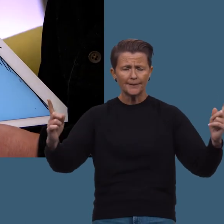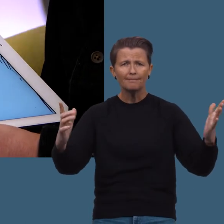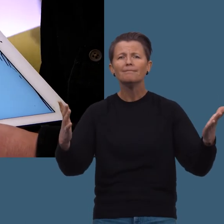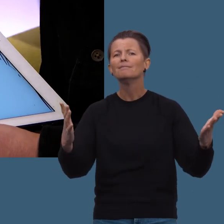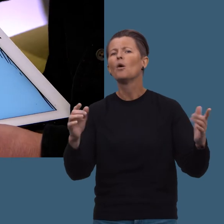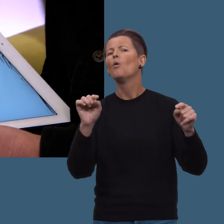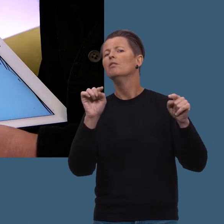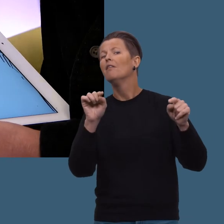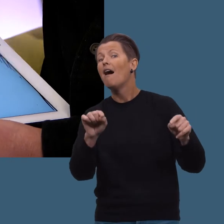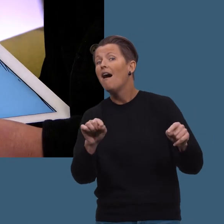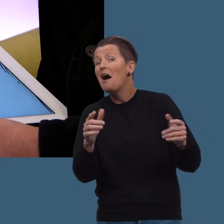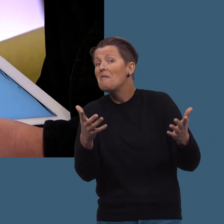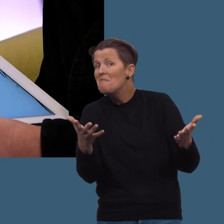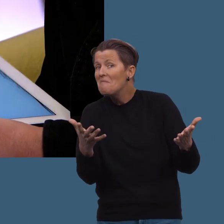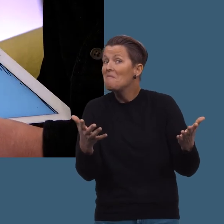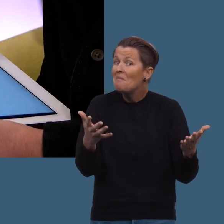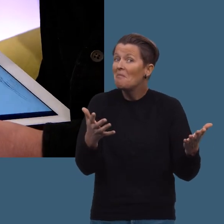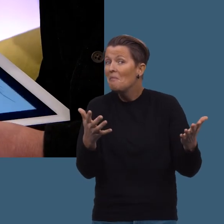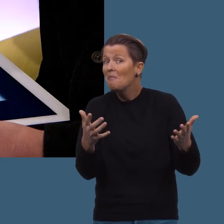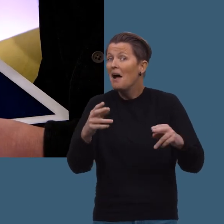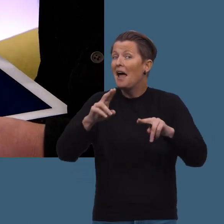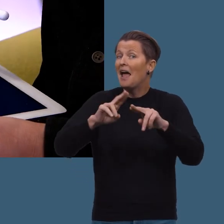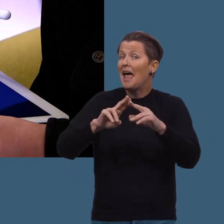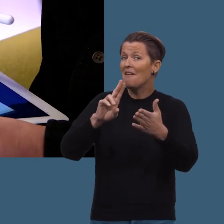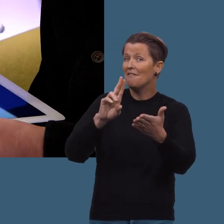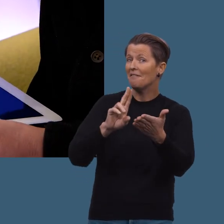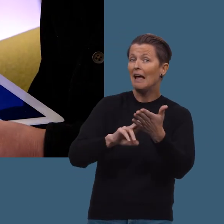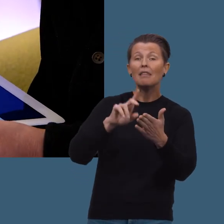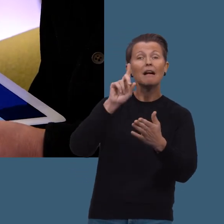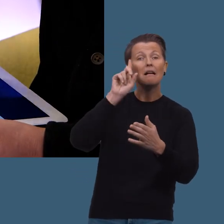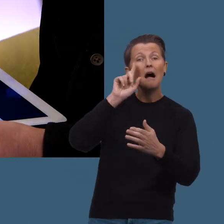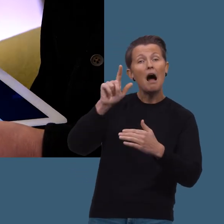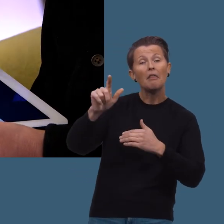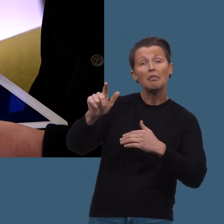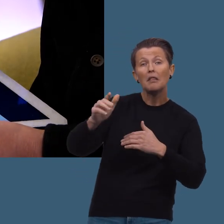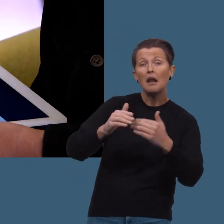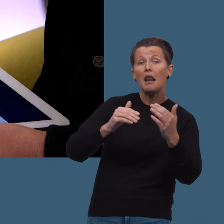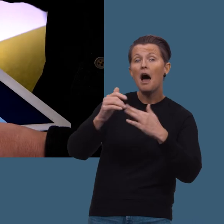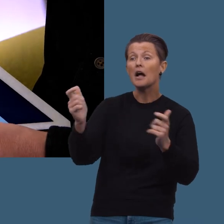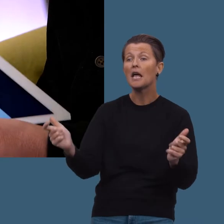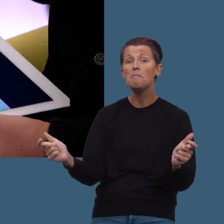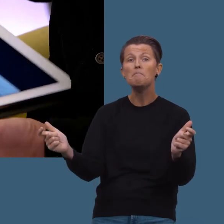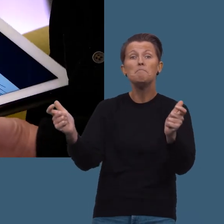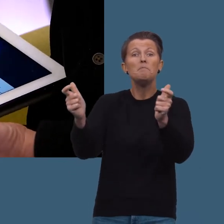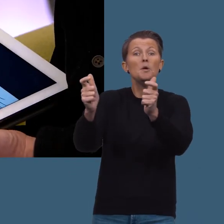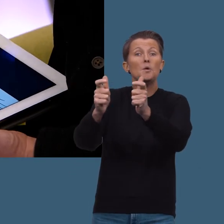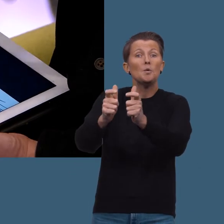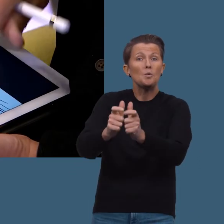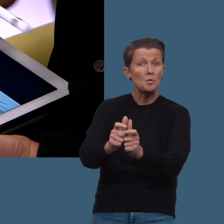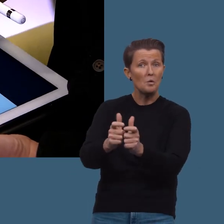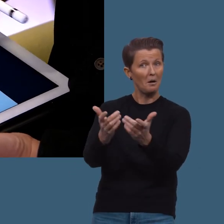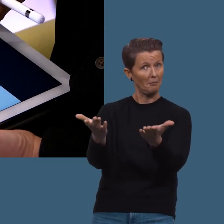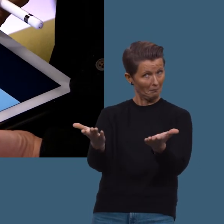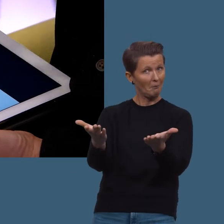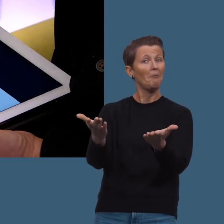Og da kan det jo hende, skjønner du, at FN kan kanskje lage en bro, eller noe sånt.